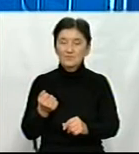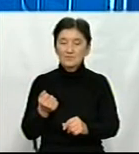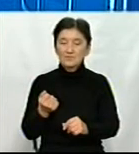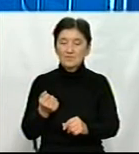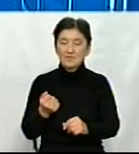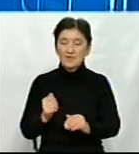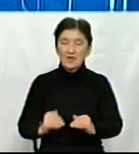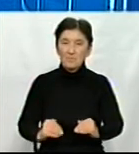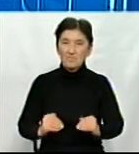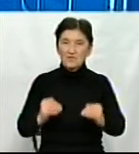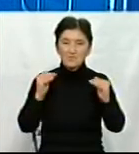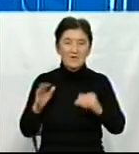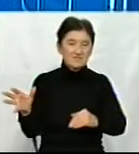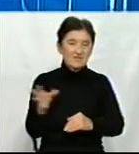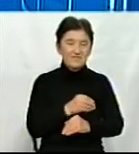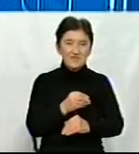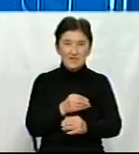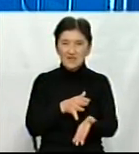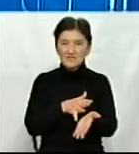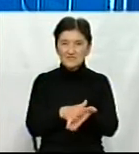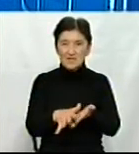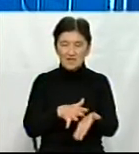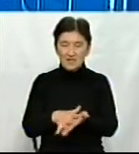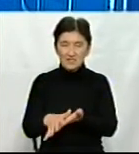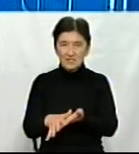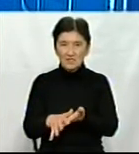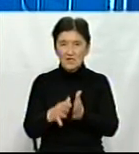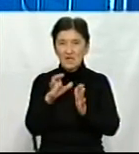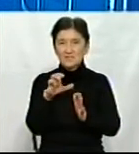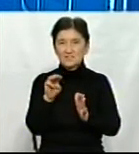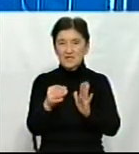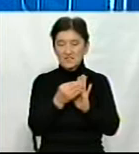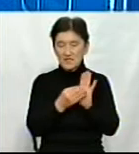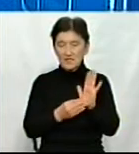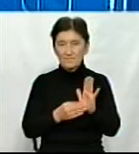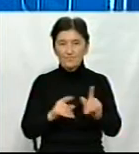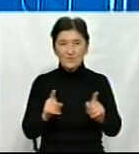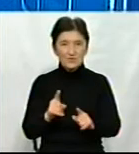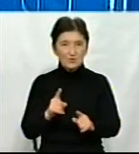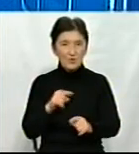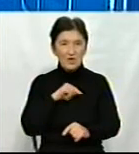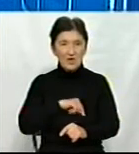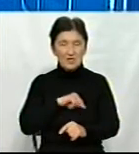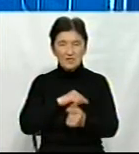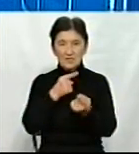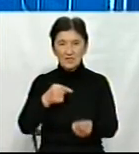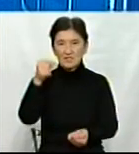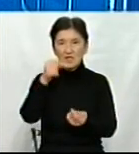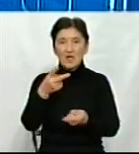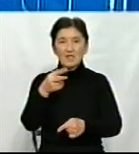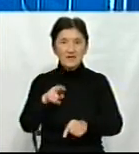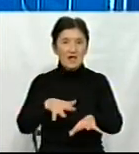Піднімається всі затратні статті, які характерені для сільськогосподарського виробництва. Але ж і для населення